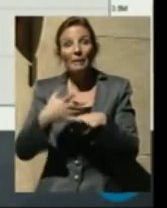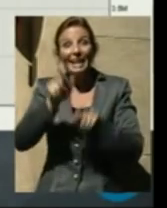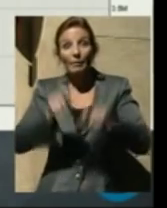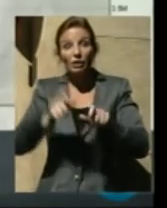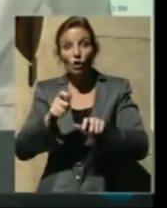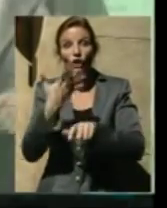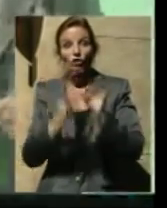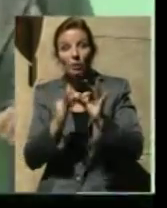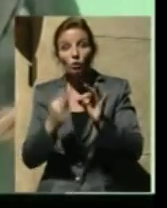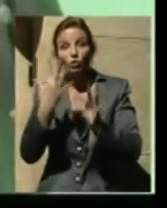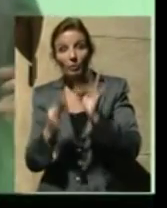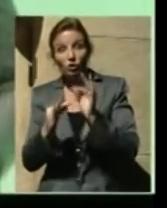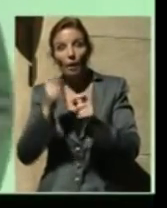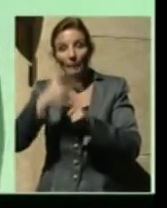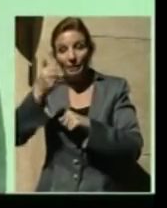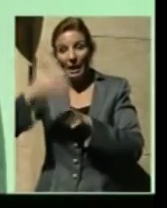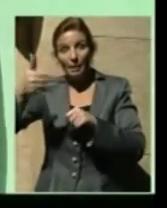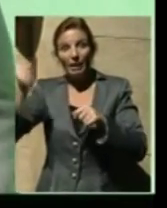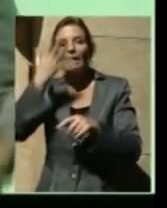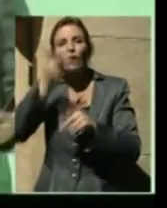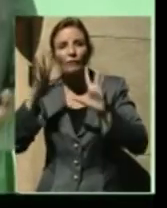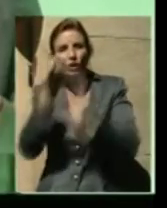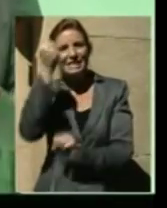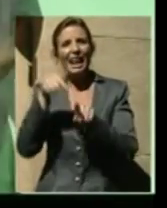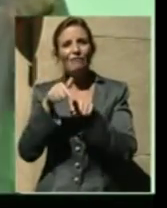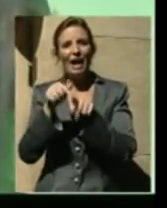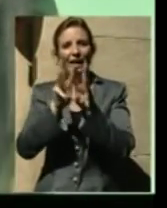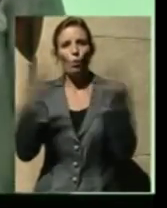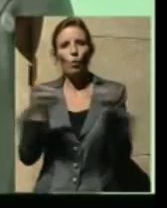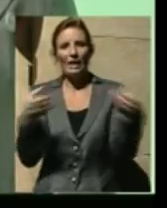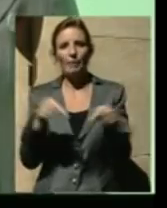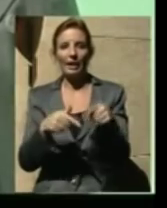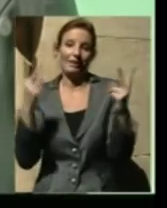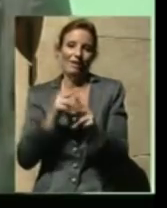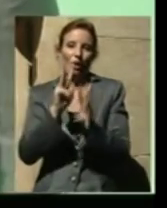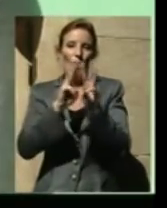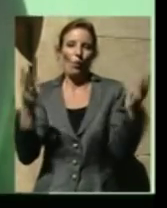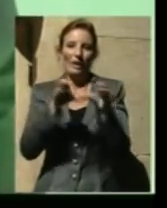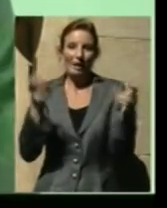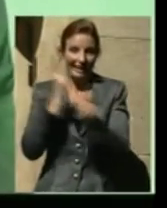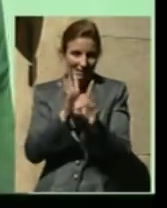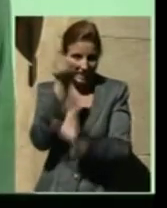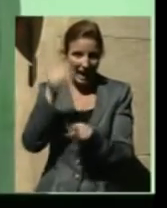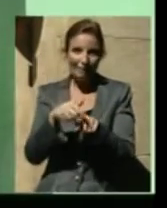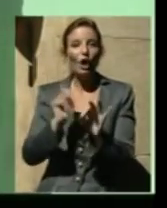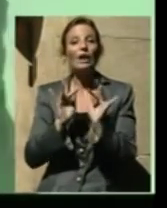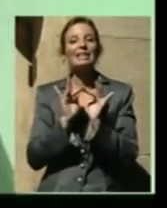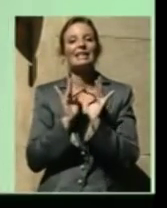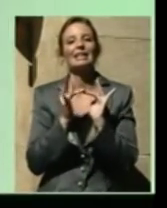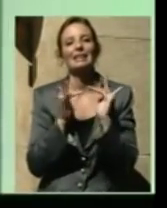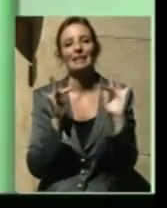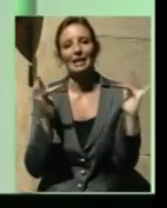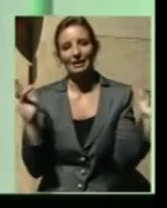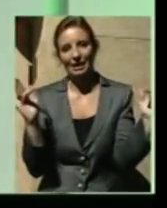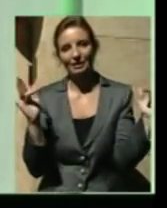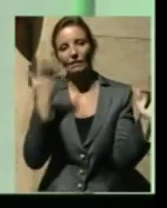5 minuti che chiedevano di salvare Wikipedia. Chiaramente non era Wikipedia che aveva bisogno di essere salvata, ma era internet. Perché